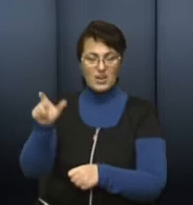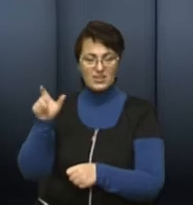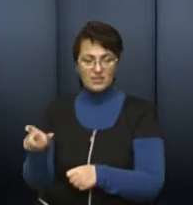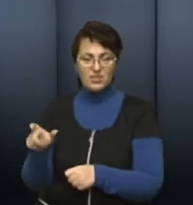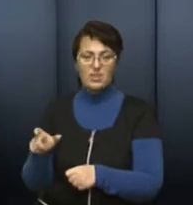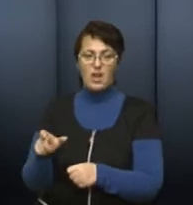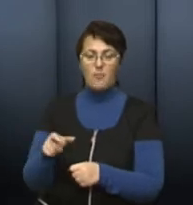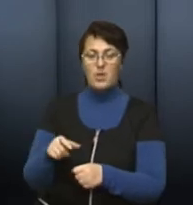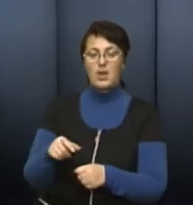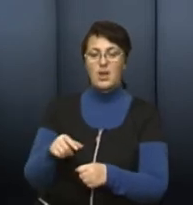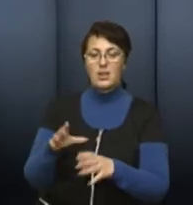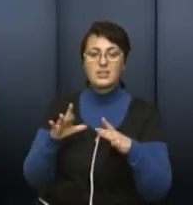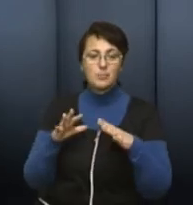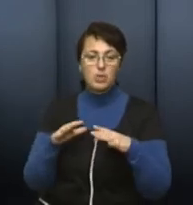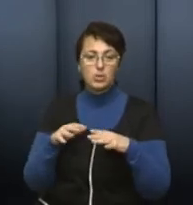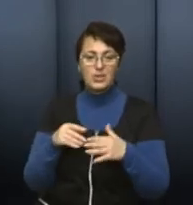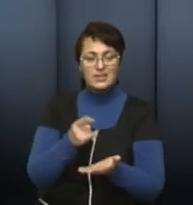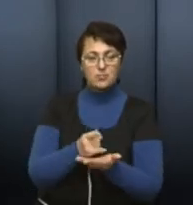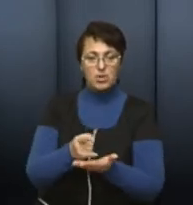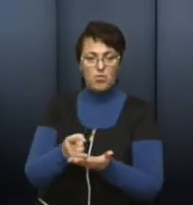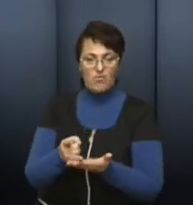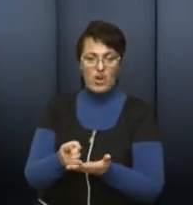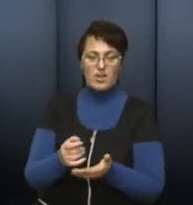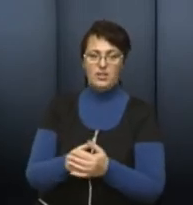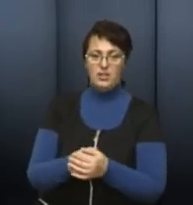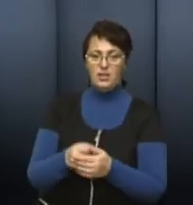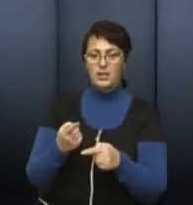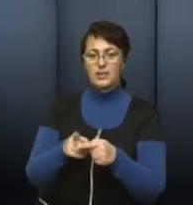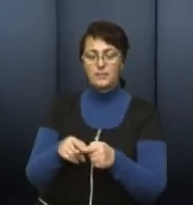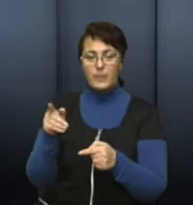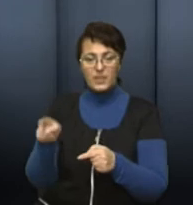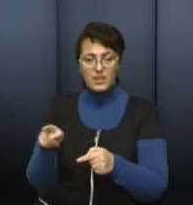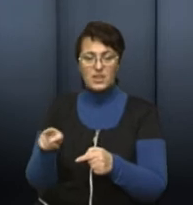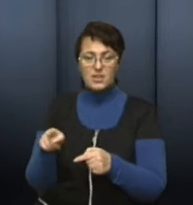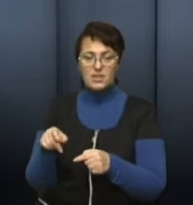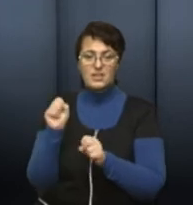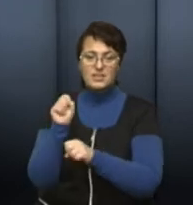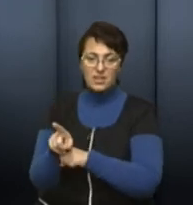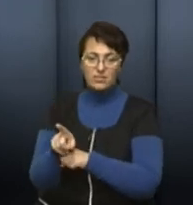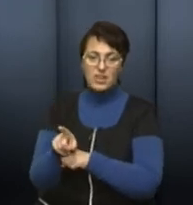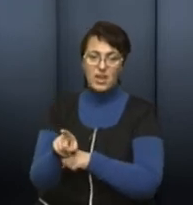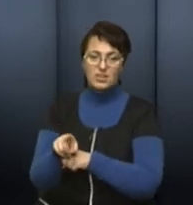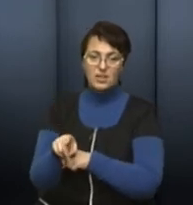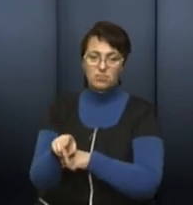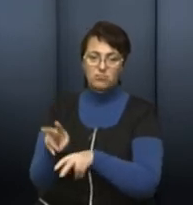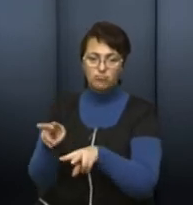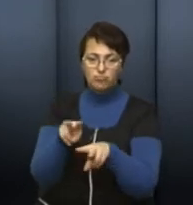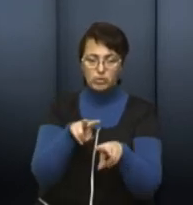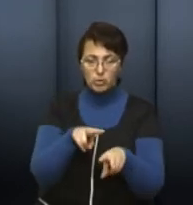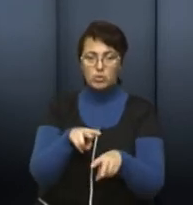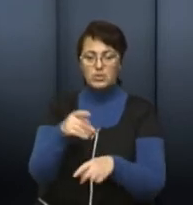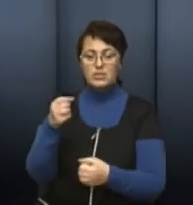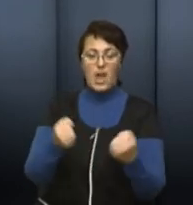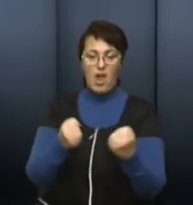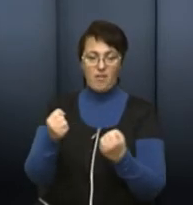зараз інспектори з паркування в управлінні безпеки, проте їхній основний фокус є якраз автомобілі, які паркуються з порушенням правил